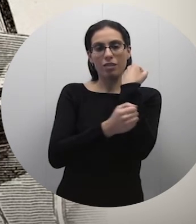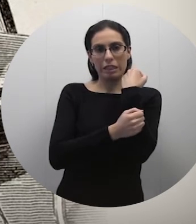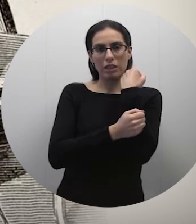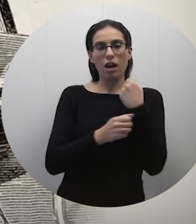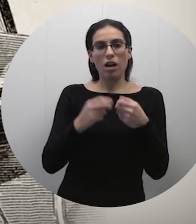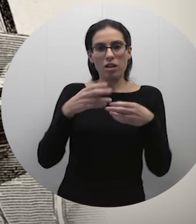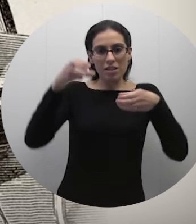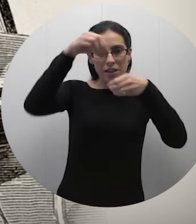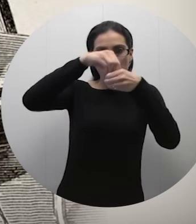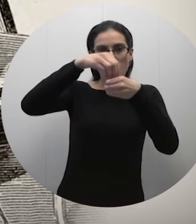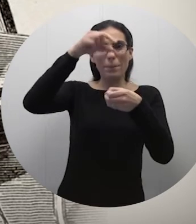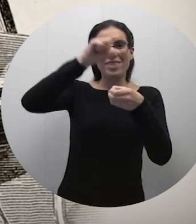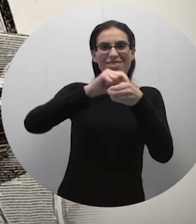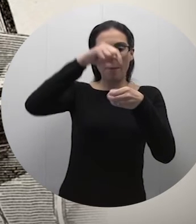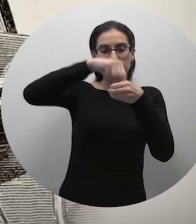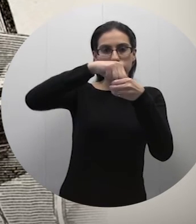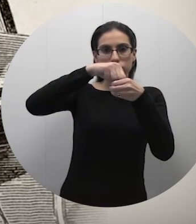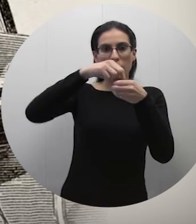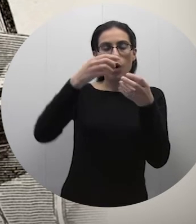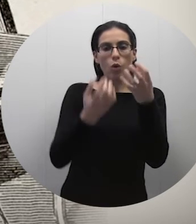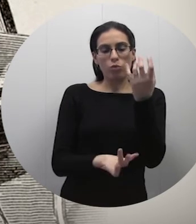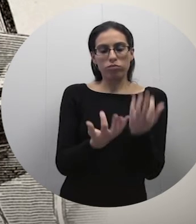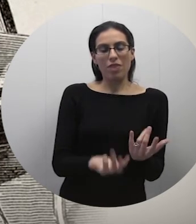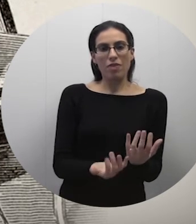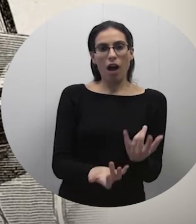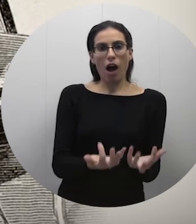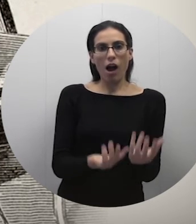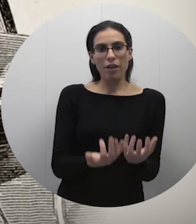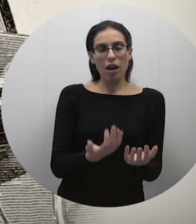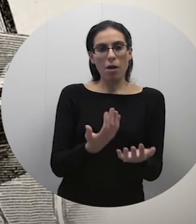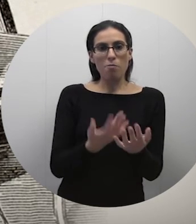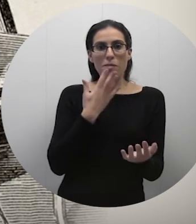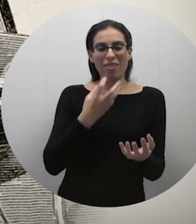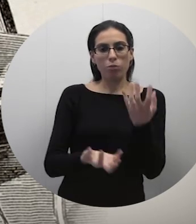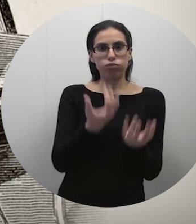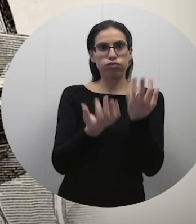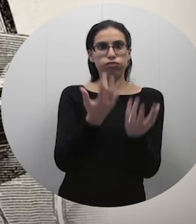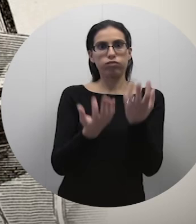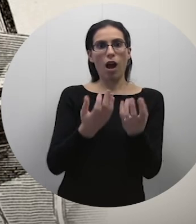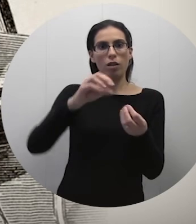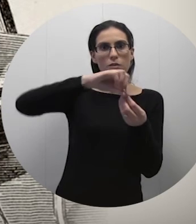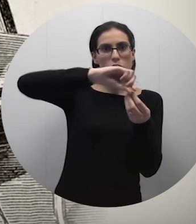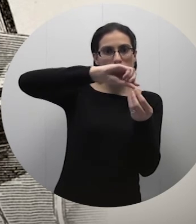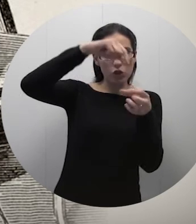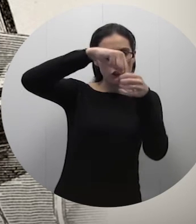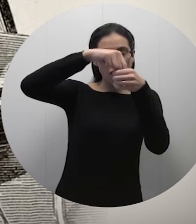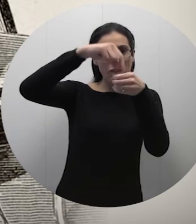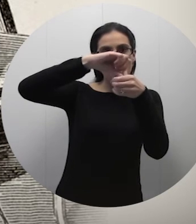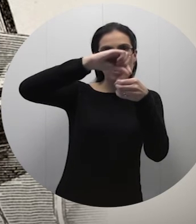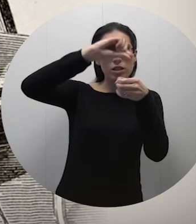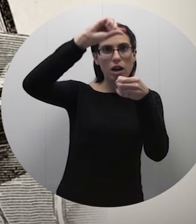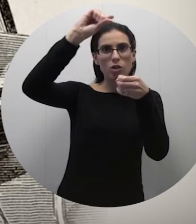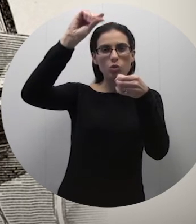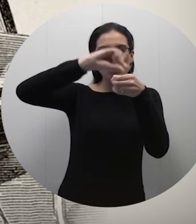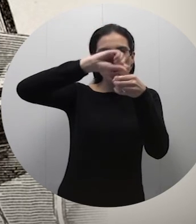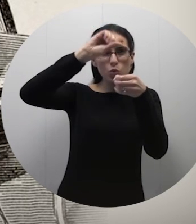kien jinala p-tab ta'-sufra um iħad fuqnar tal-ħatab sa' kem jani Minġo p-tab ta'-sufra